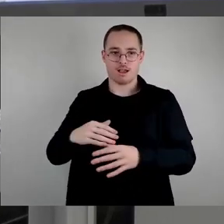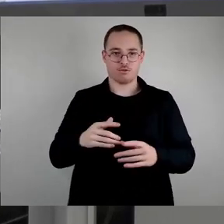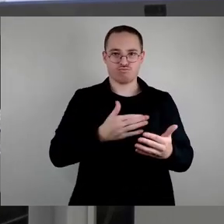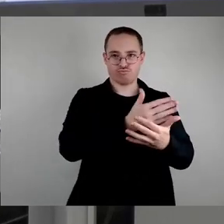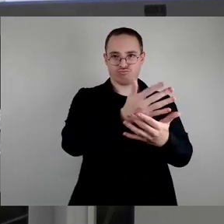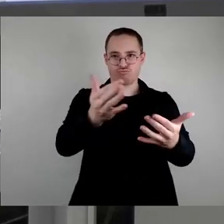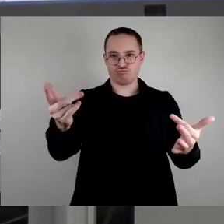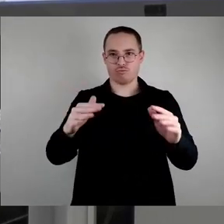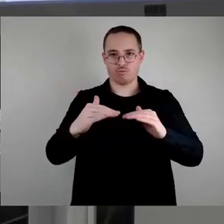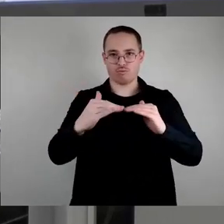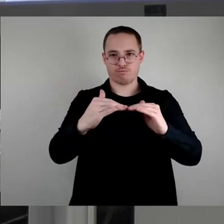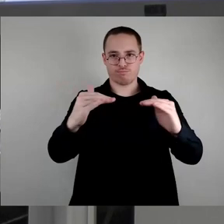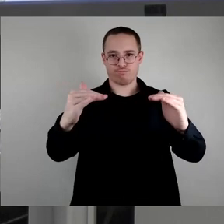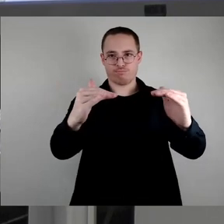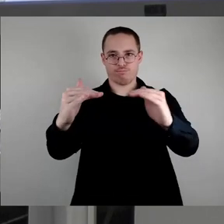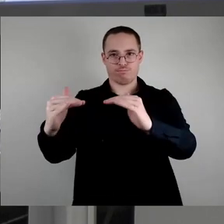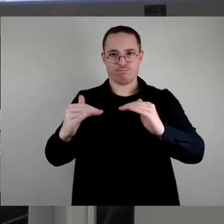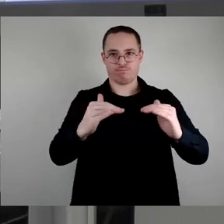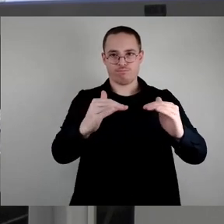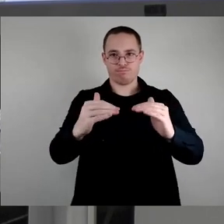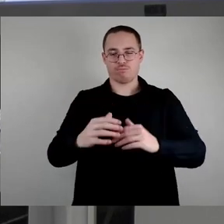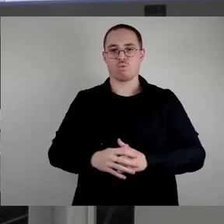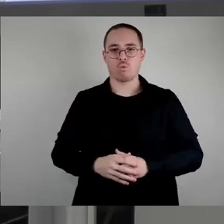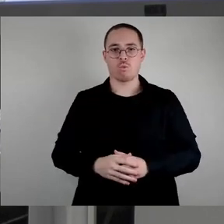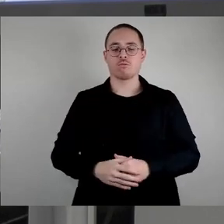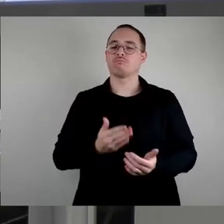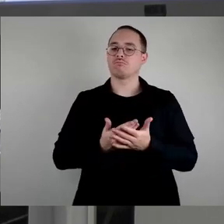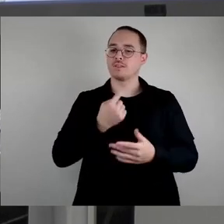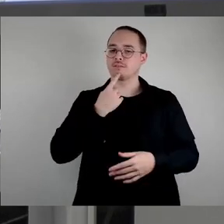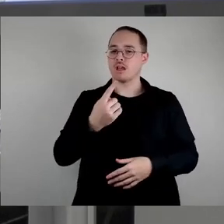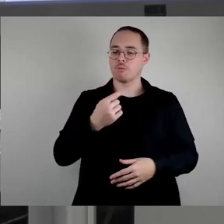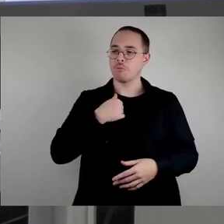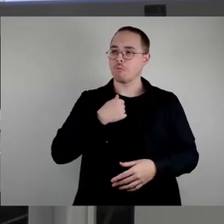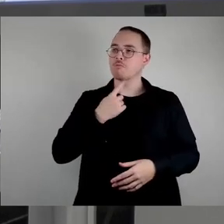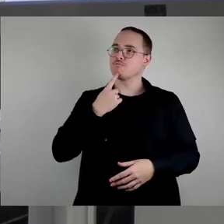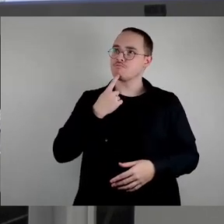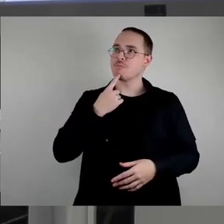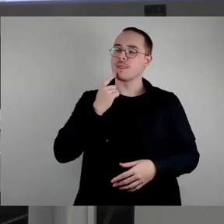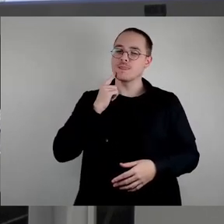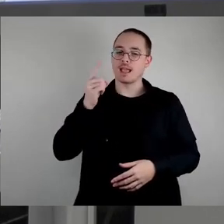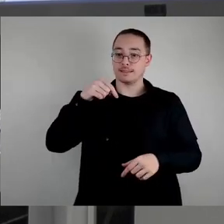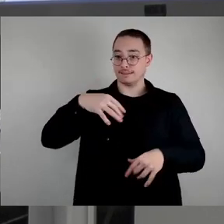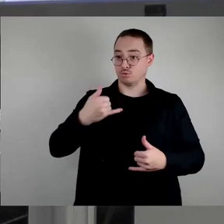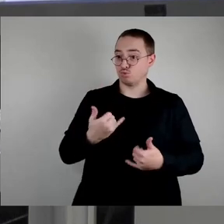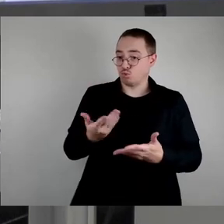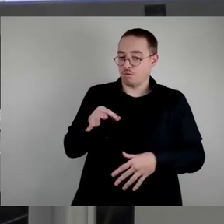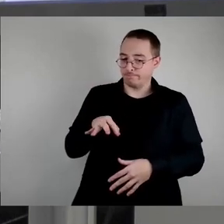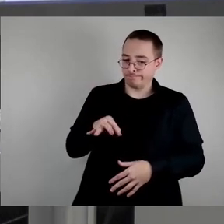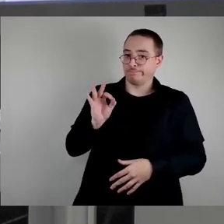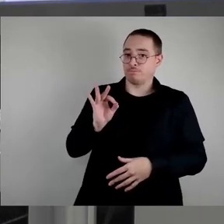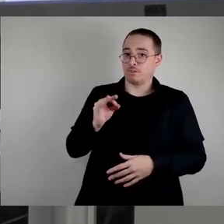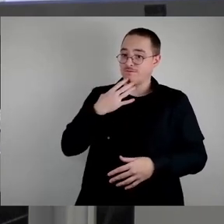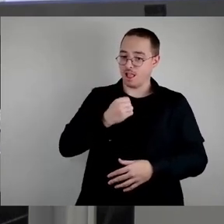klar sagen müssen, wir sind zuversichtlich, dass der Ansatz, der jetzt gewählt ist, nämlich zu schauen für 2024,